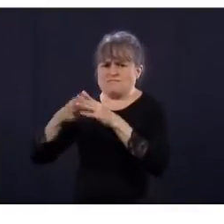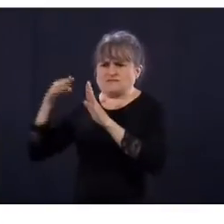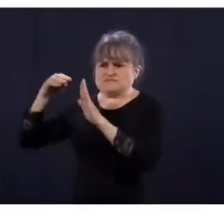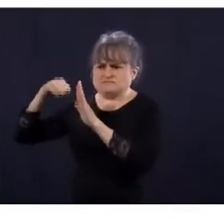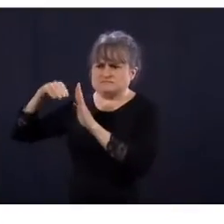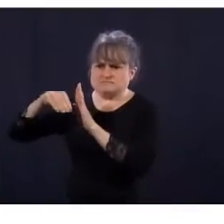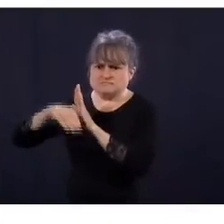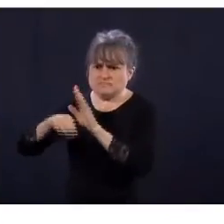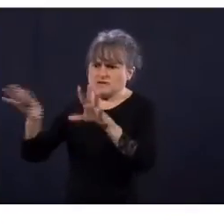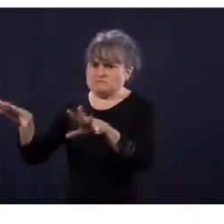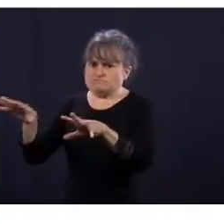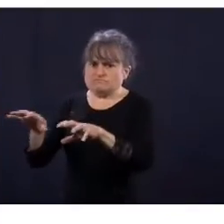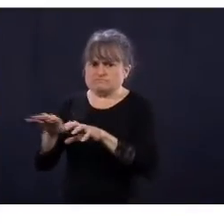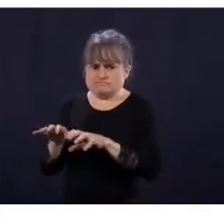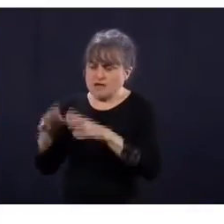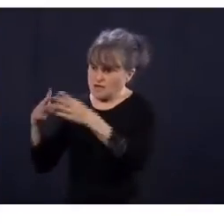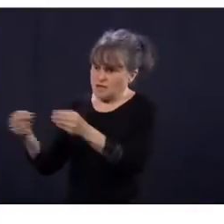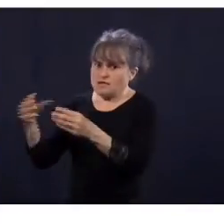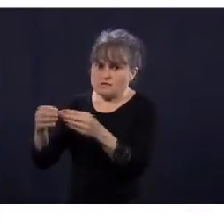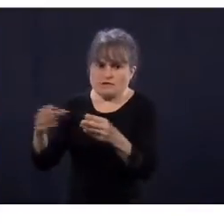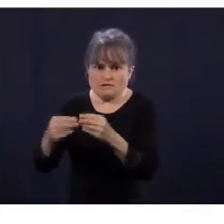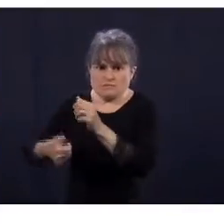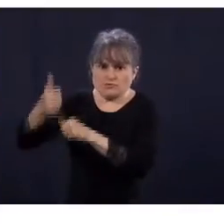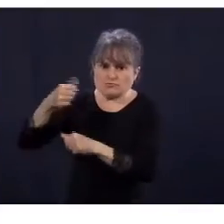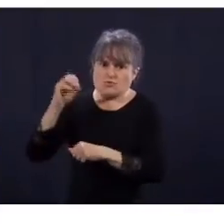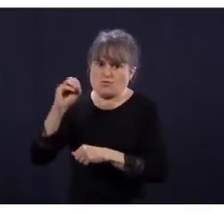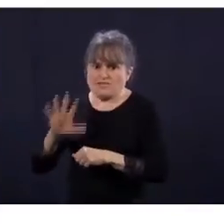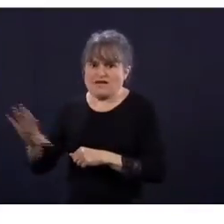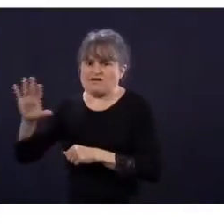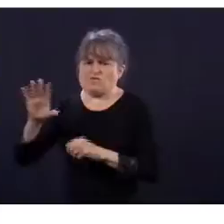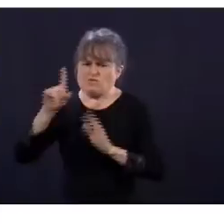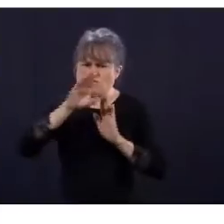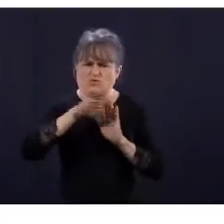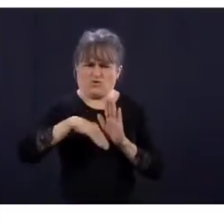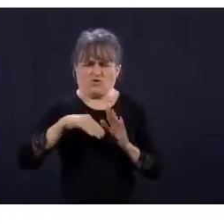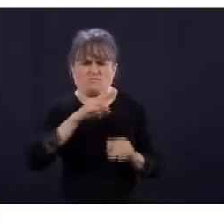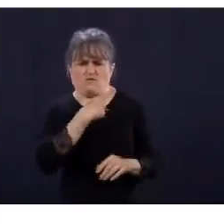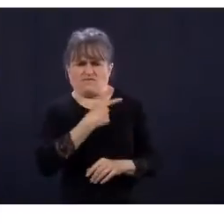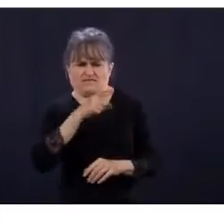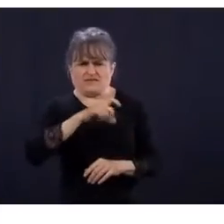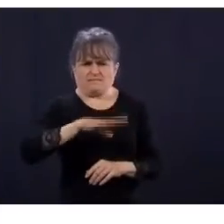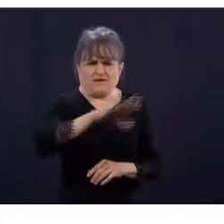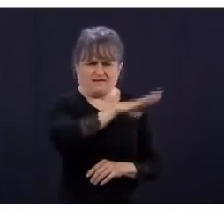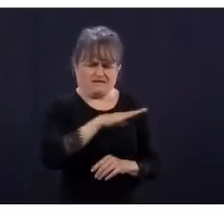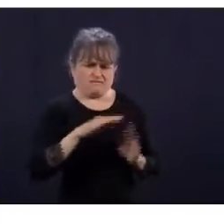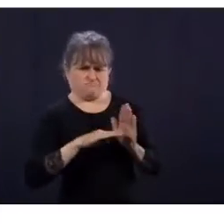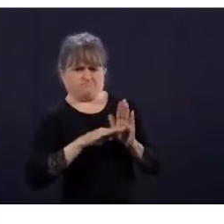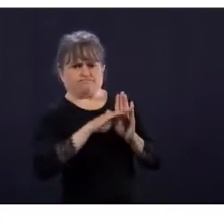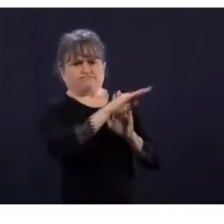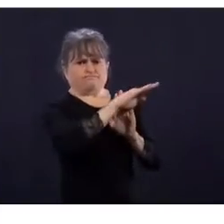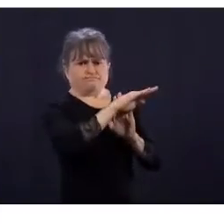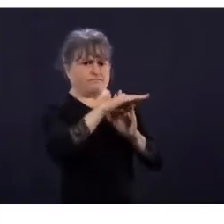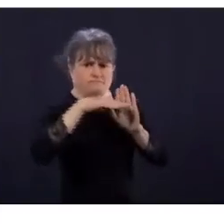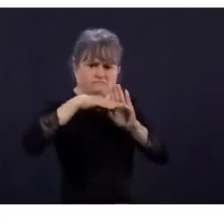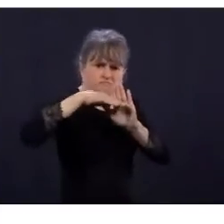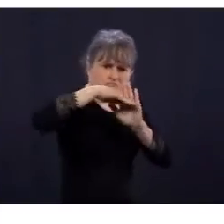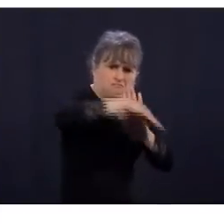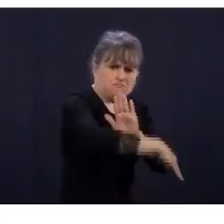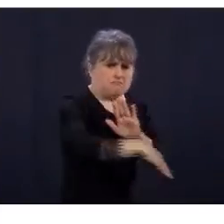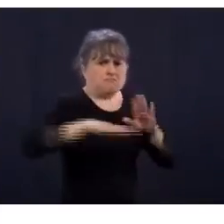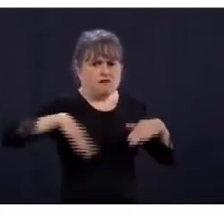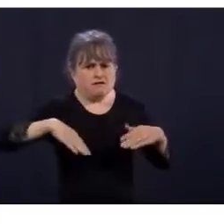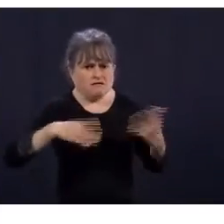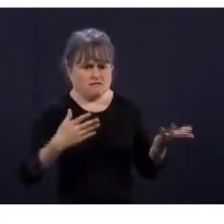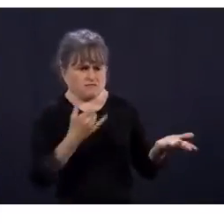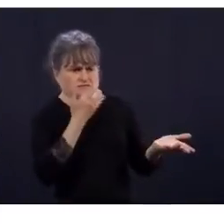Bien, écoutez, d'abord, il faut être prudent quand on compare avec l'Ontario. D'abord, l'Ontario teste beaucoup moins que nous.